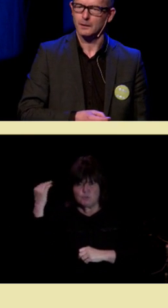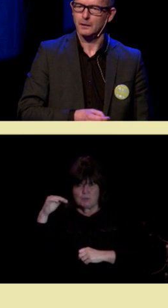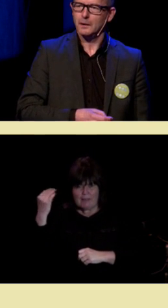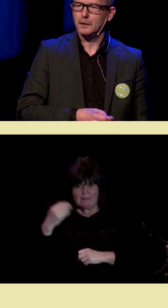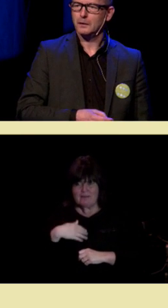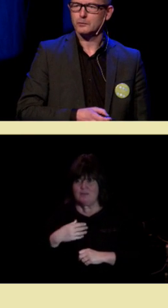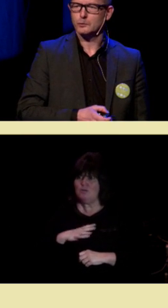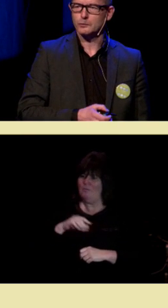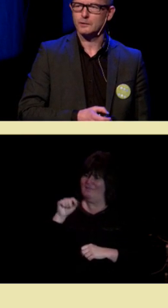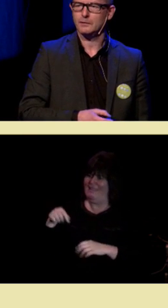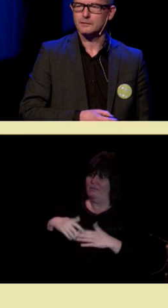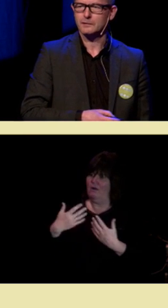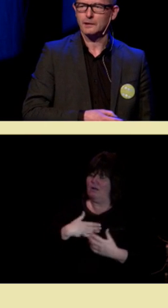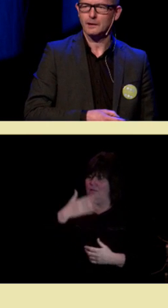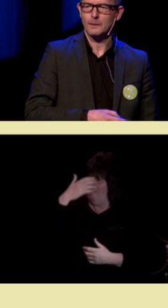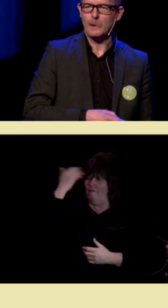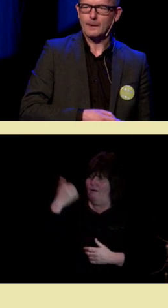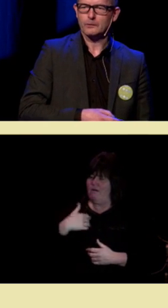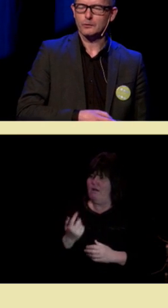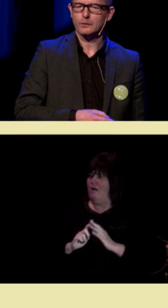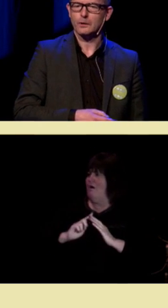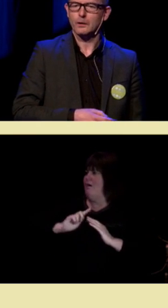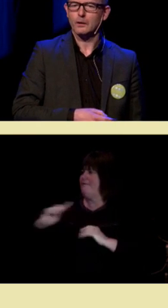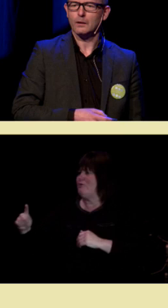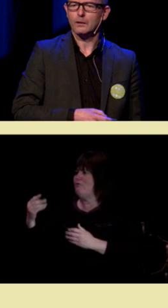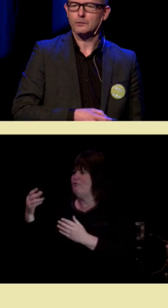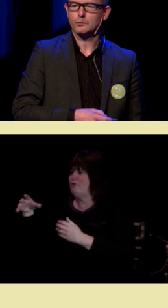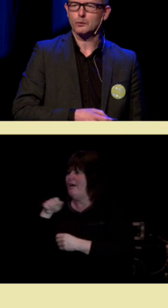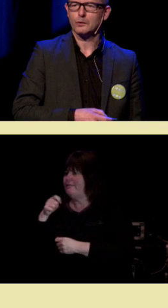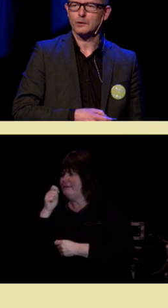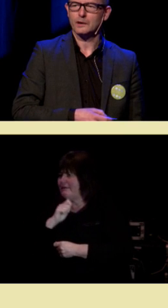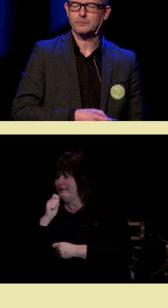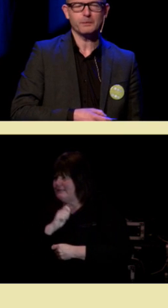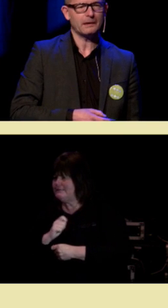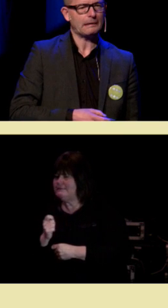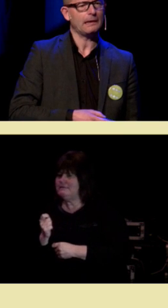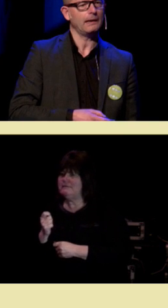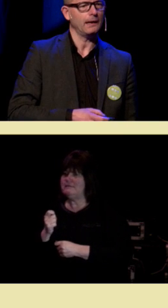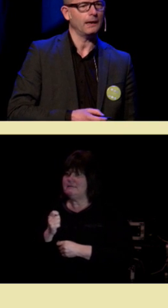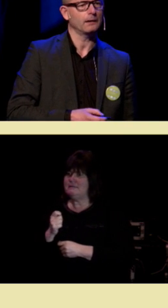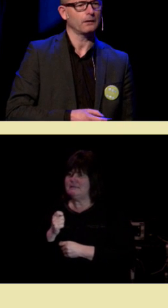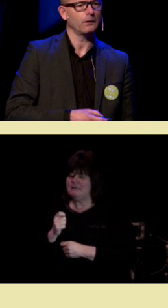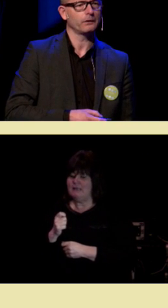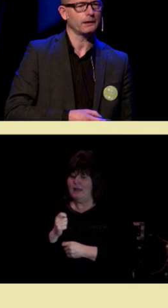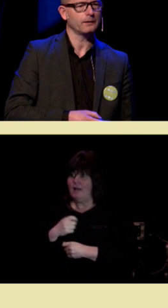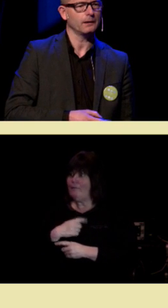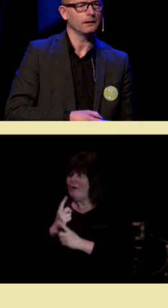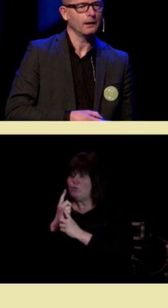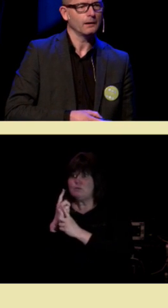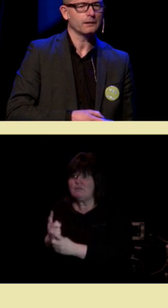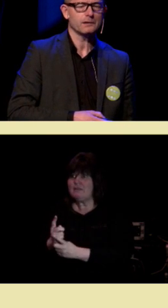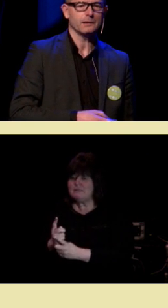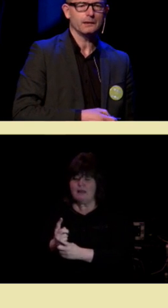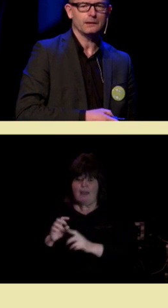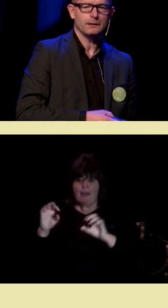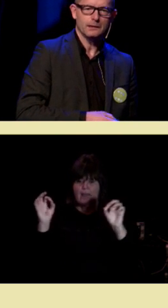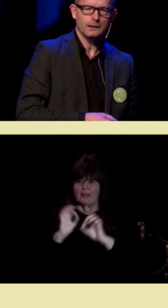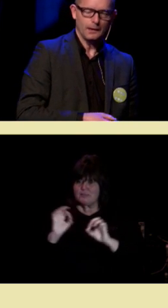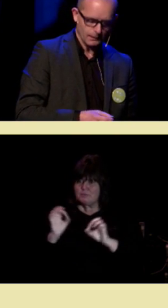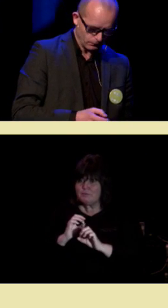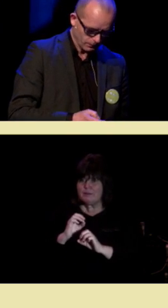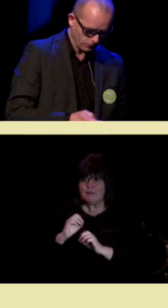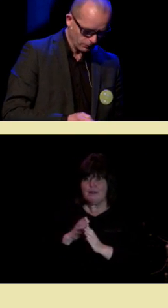som konsekvens av det tok eksperimentet en helt annen retning. Dette skjedde i